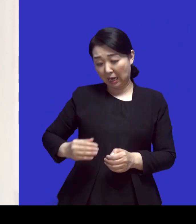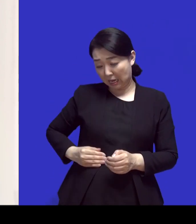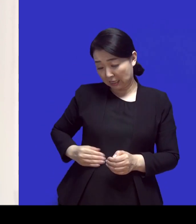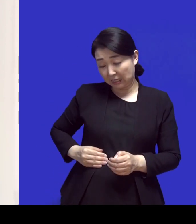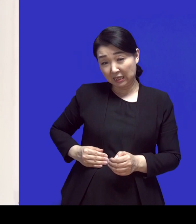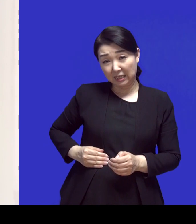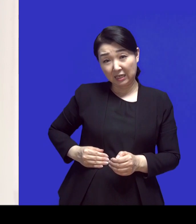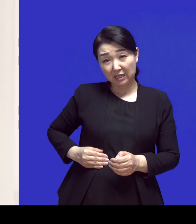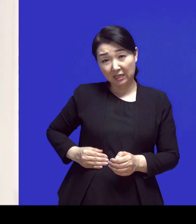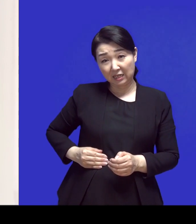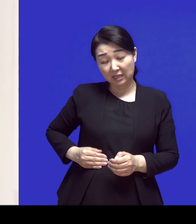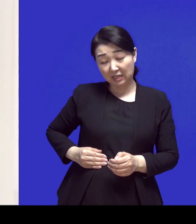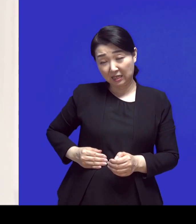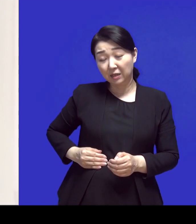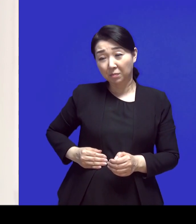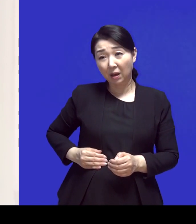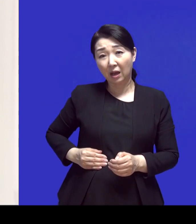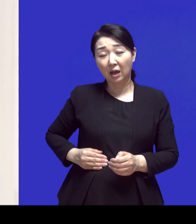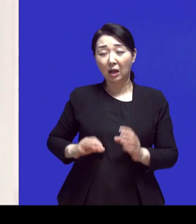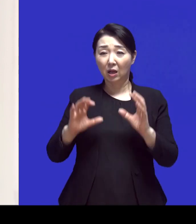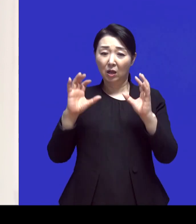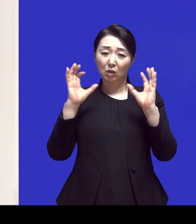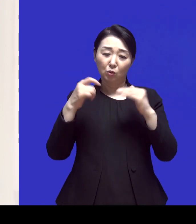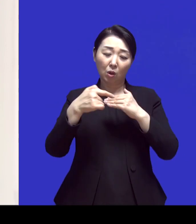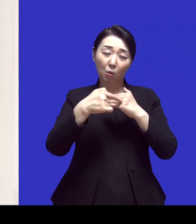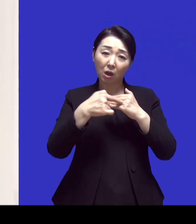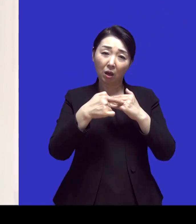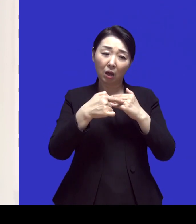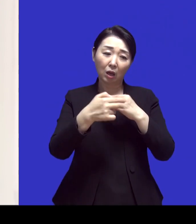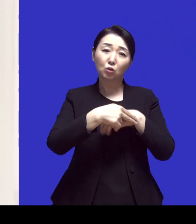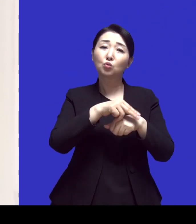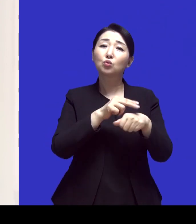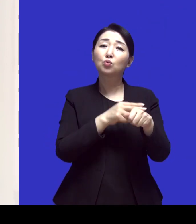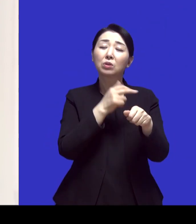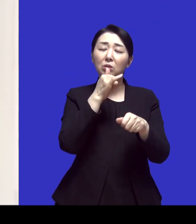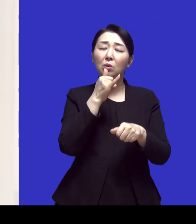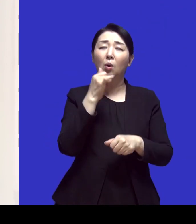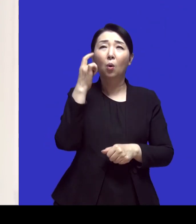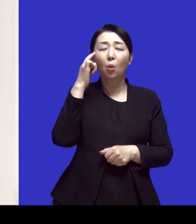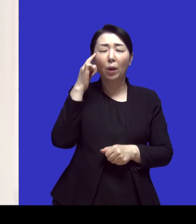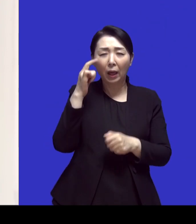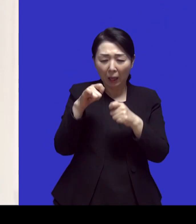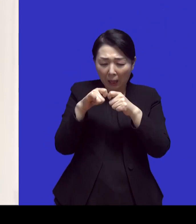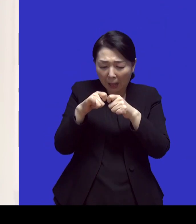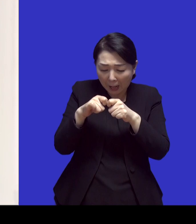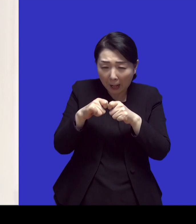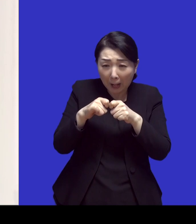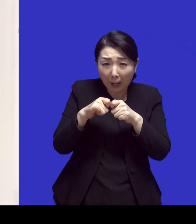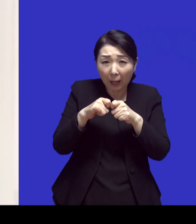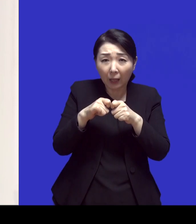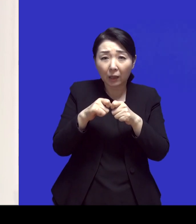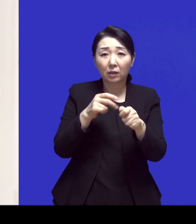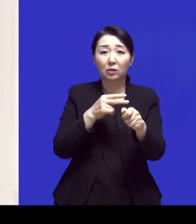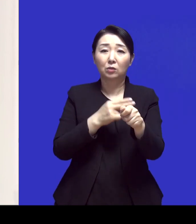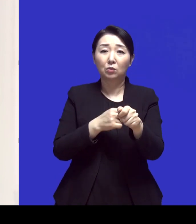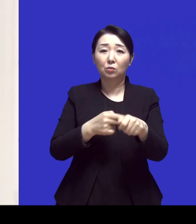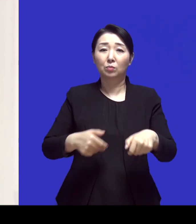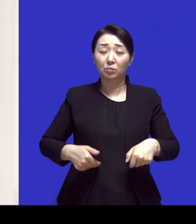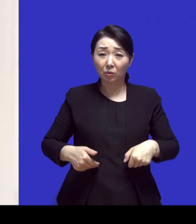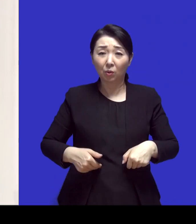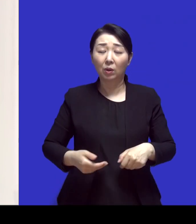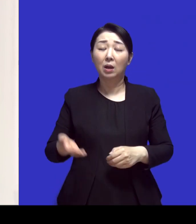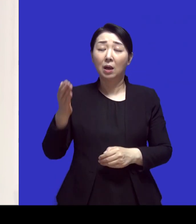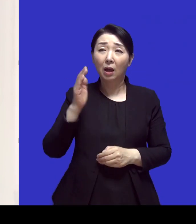수술들이거든요 네 네 조금 정교한 수술들인데 네 네 저한테는 뭐 더 이상 외과의사로 수술하기가